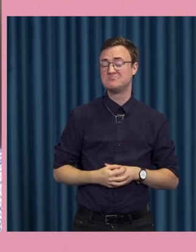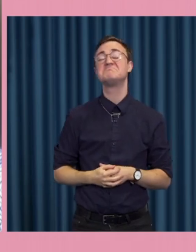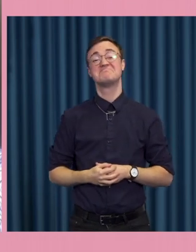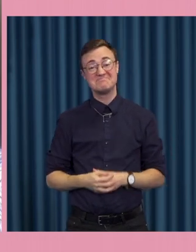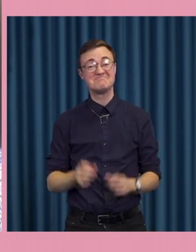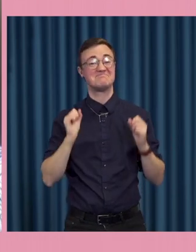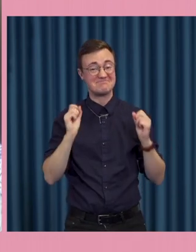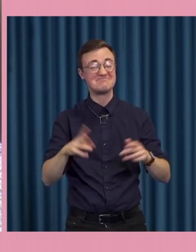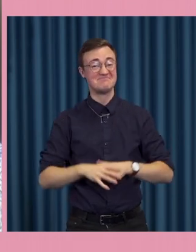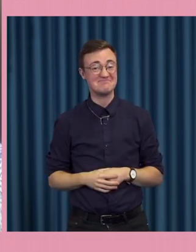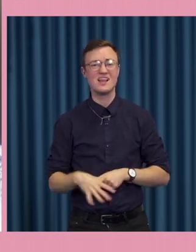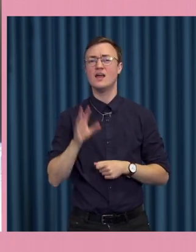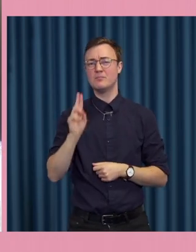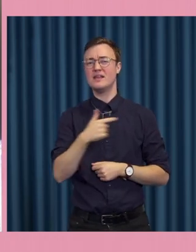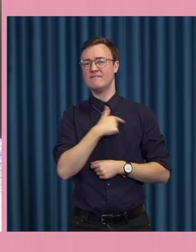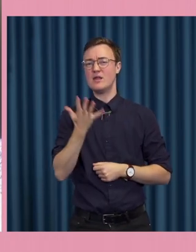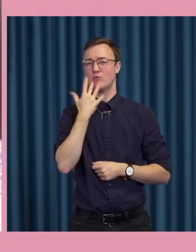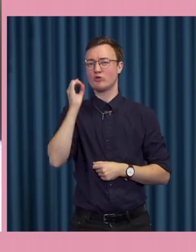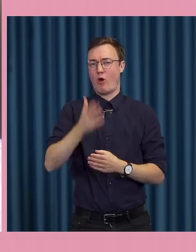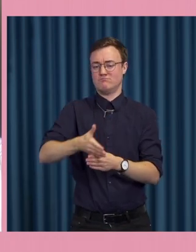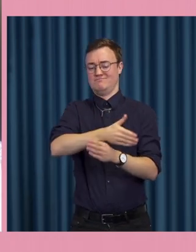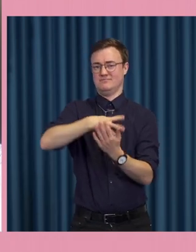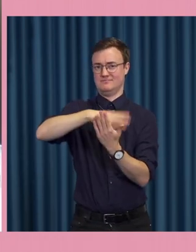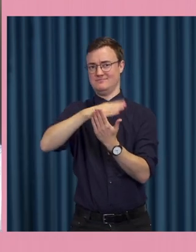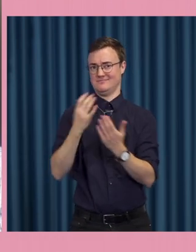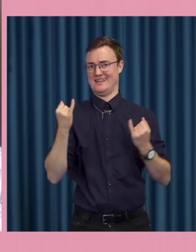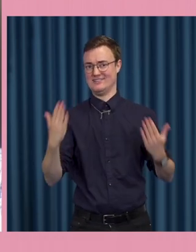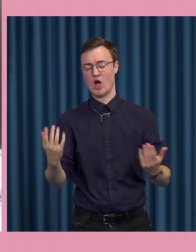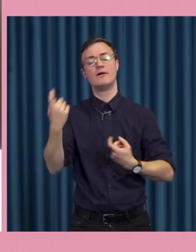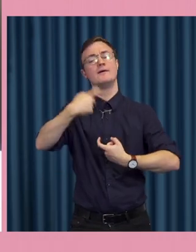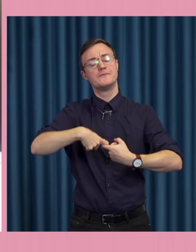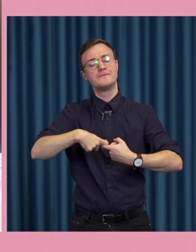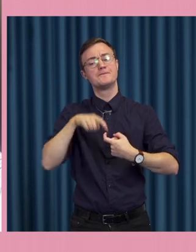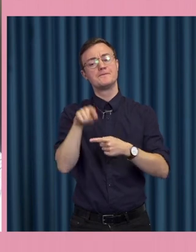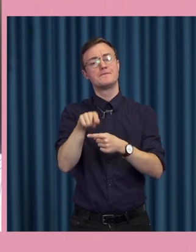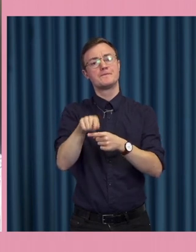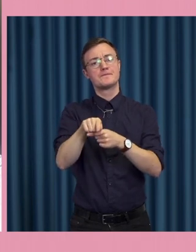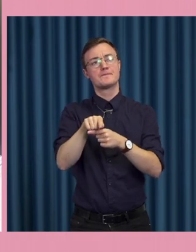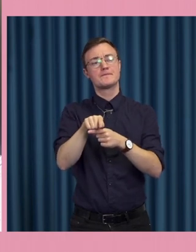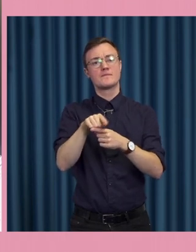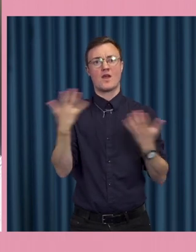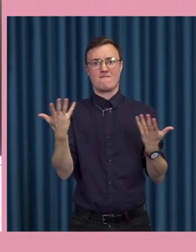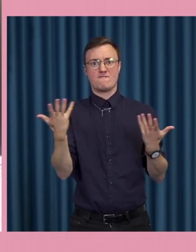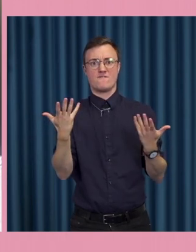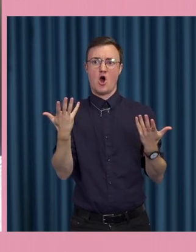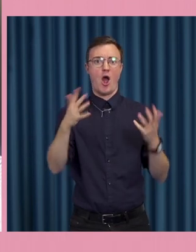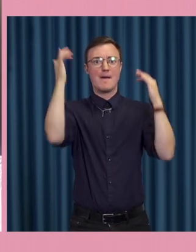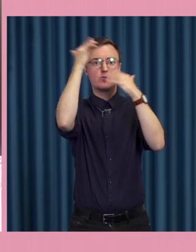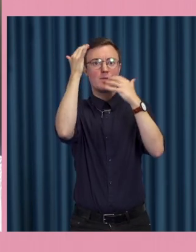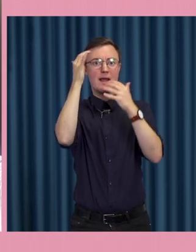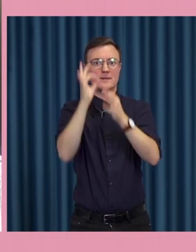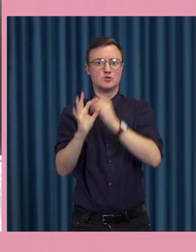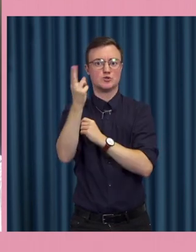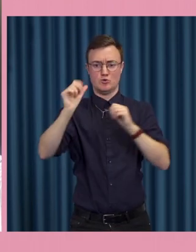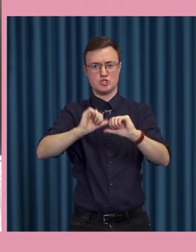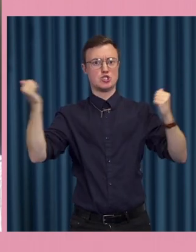vi var lite inne på det tidigare här under dagen vad står liksom vad står slaget om just nu när det kommer till